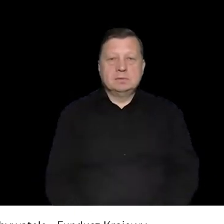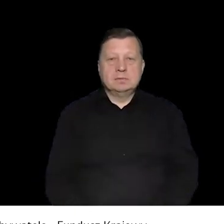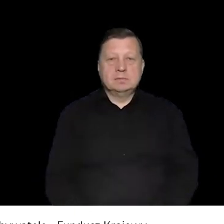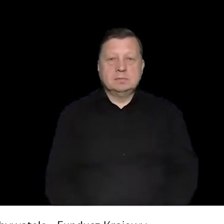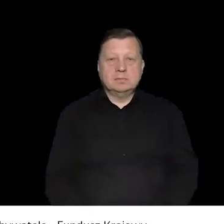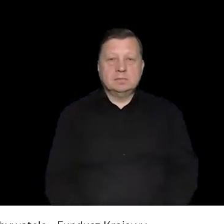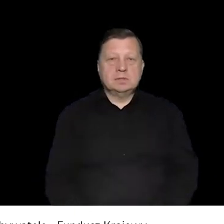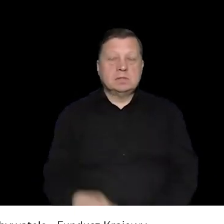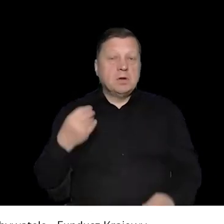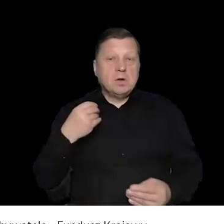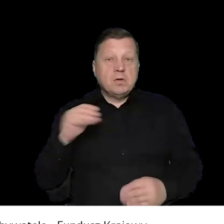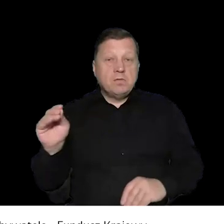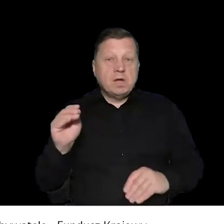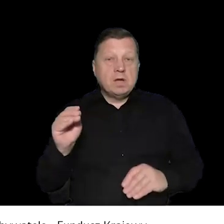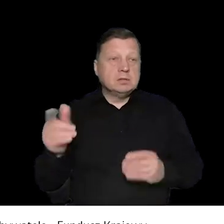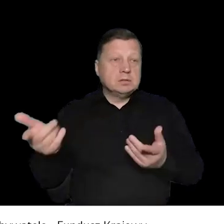Tak, to jest takie minimum.